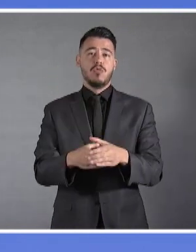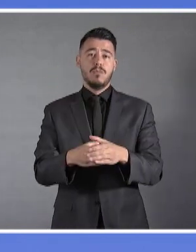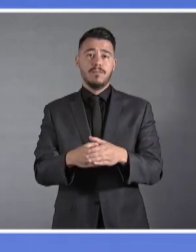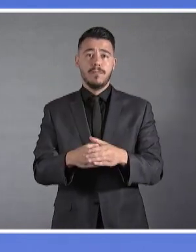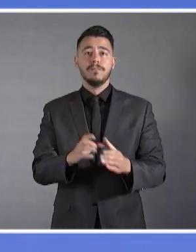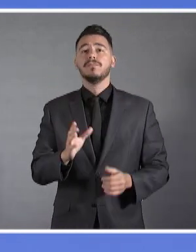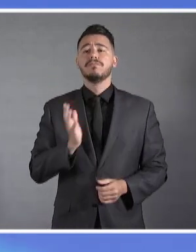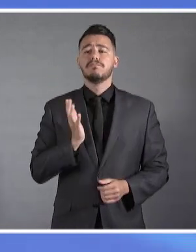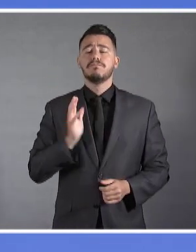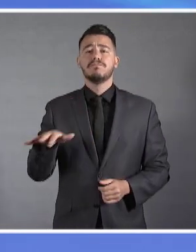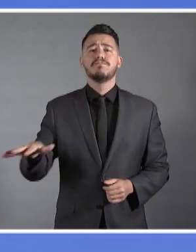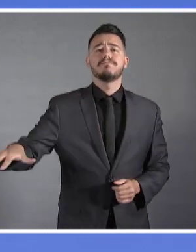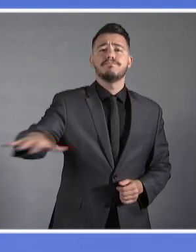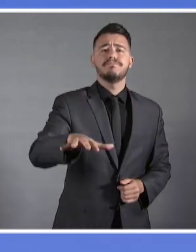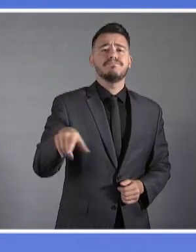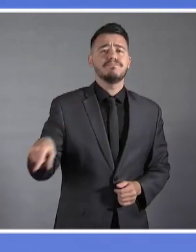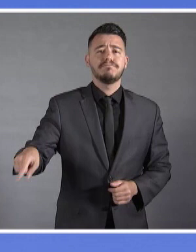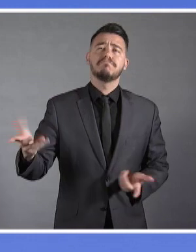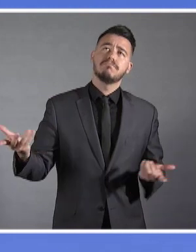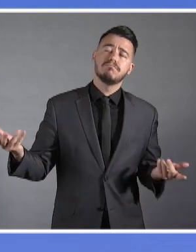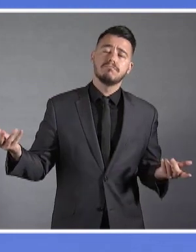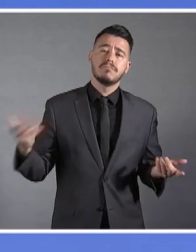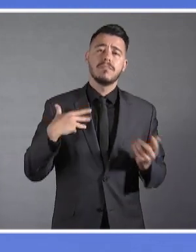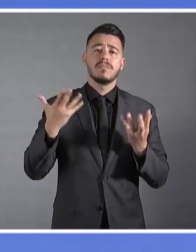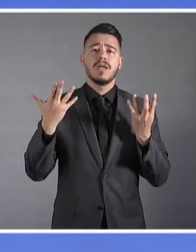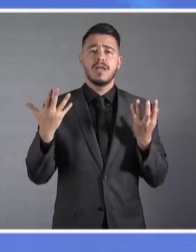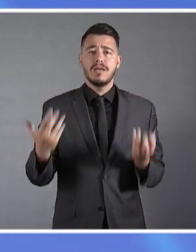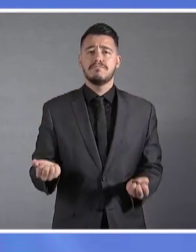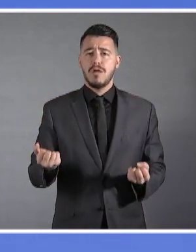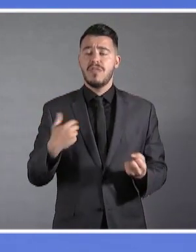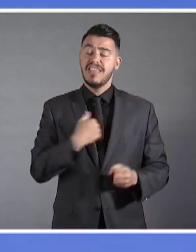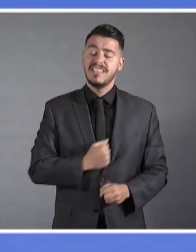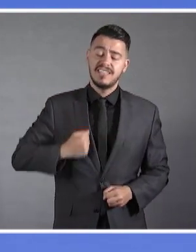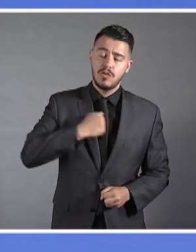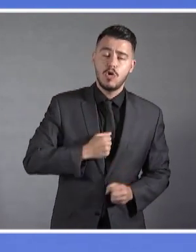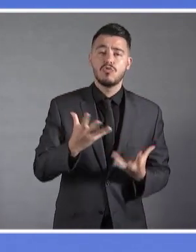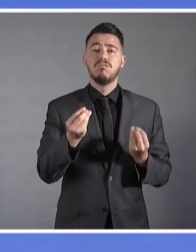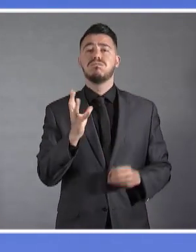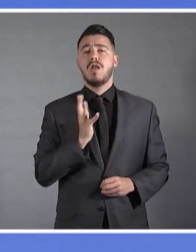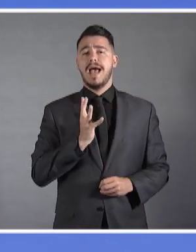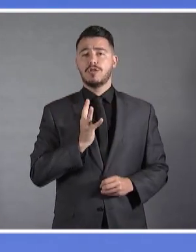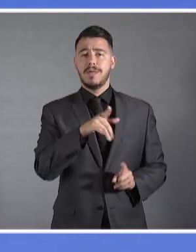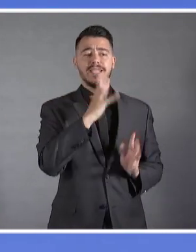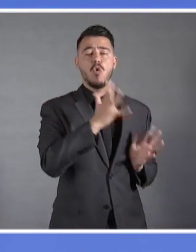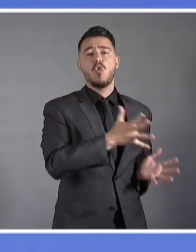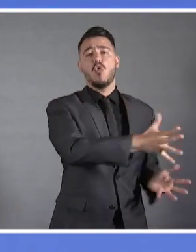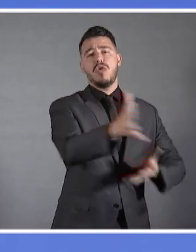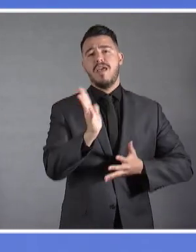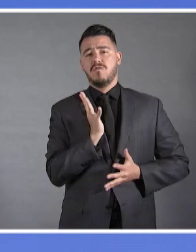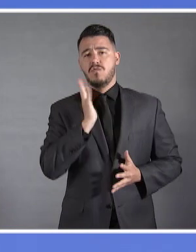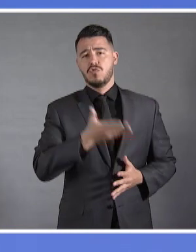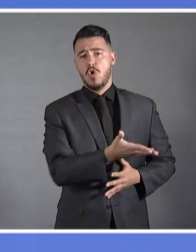του λαού μας, τις ξεπερασμένες για την εποχή φωνές των δημαγωγών λαϊκιστών που συστηματικά και